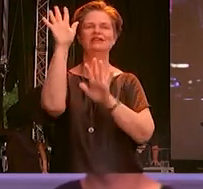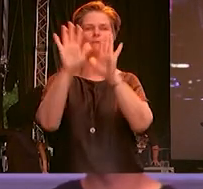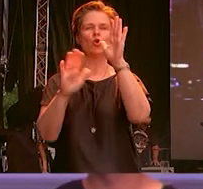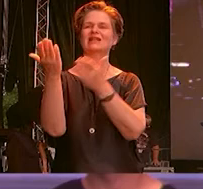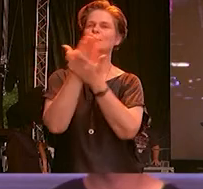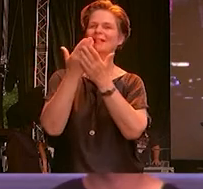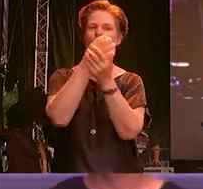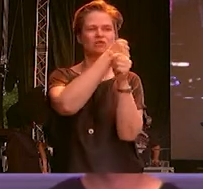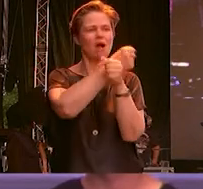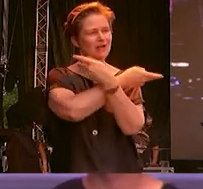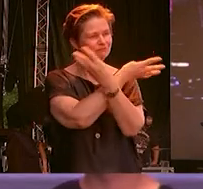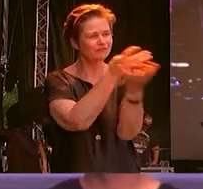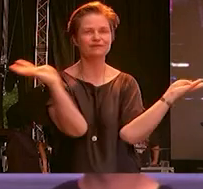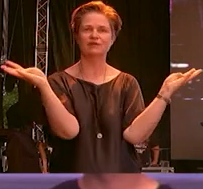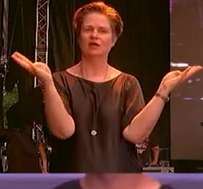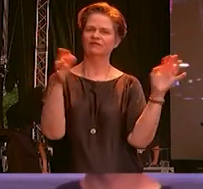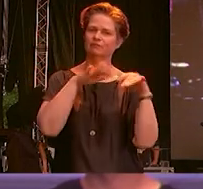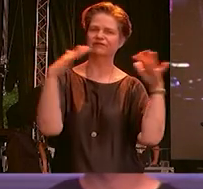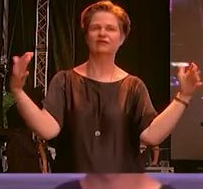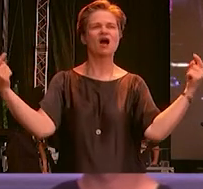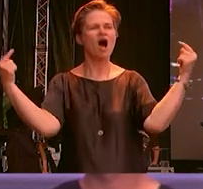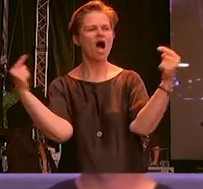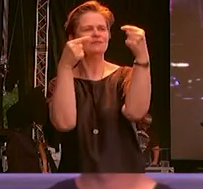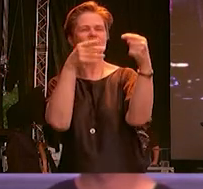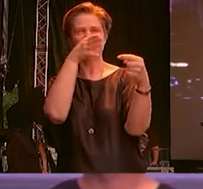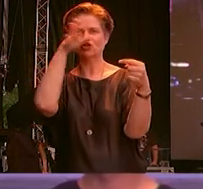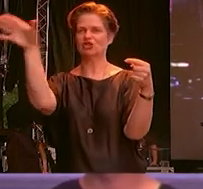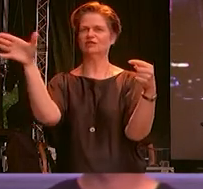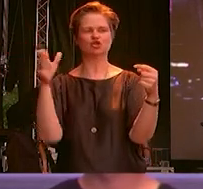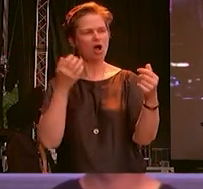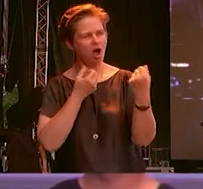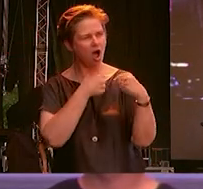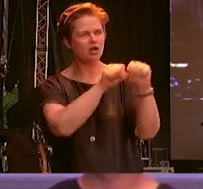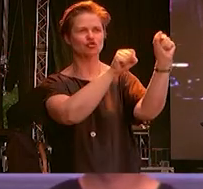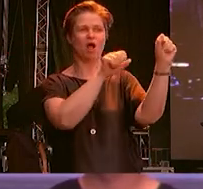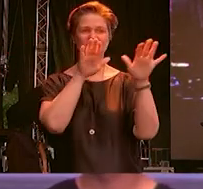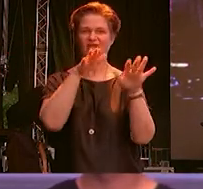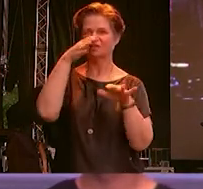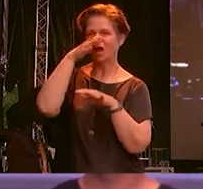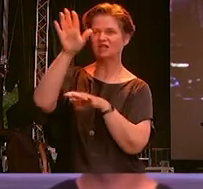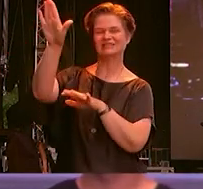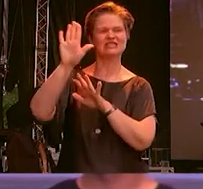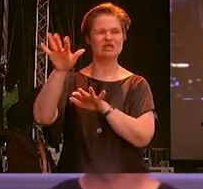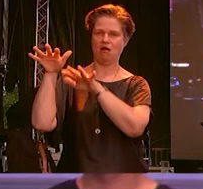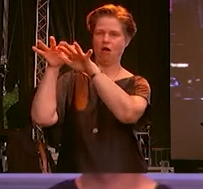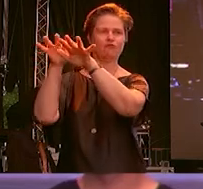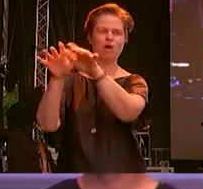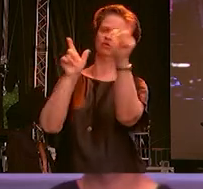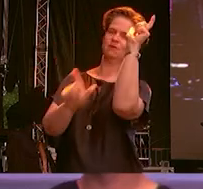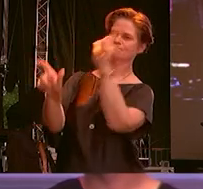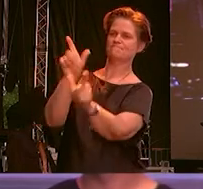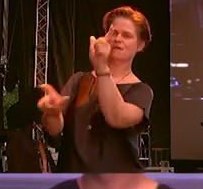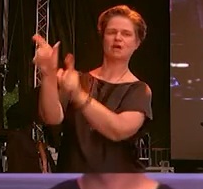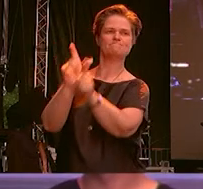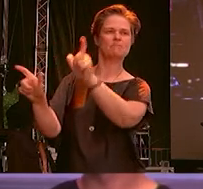Bildungsarbeit. Das unermüdliche antifaschistische Engagement gegen Nazis und deren Aufmärsche. Die Unterstützung Geflüchteter und der